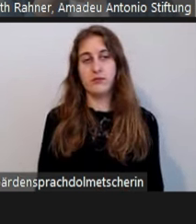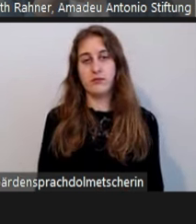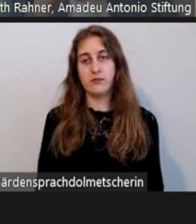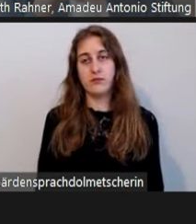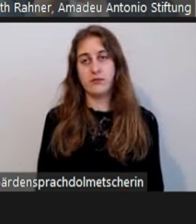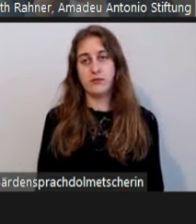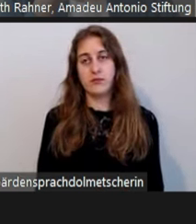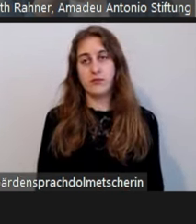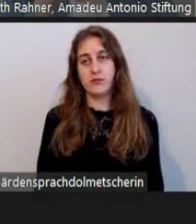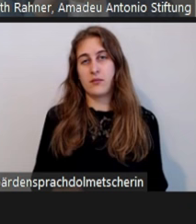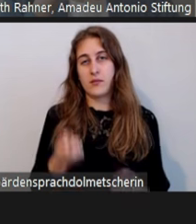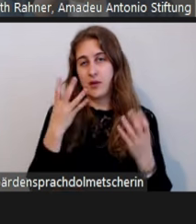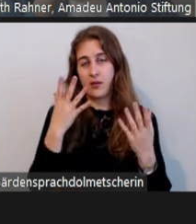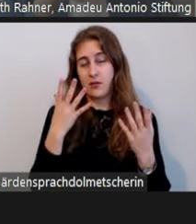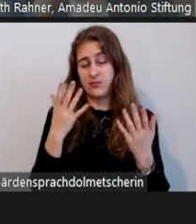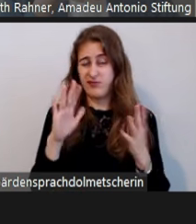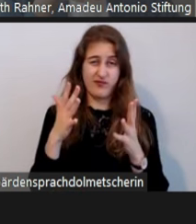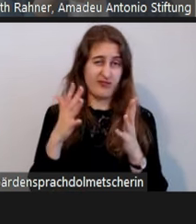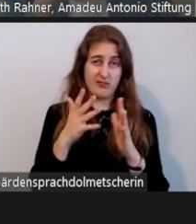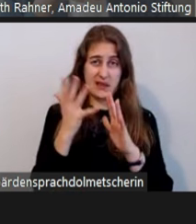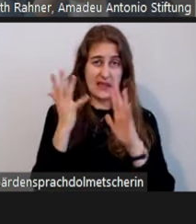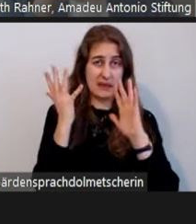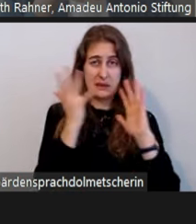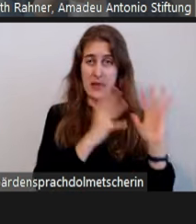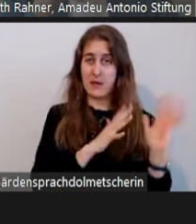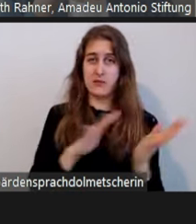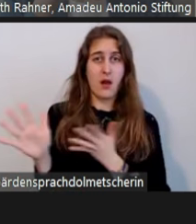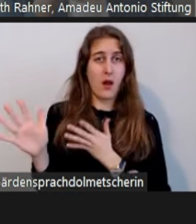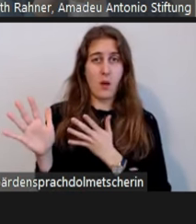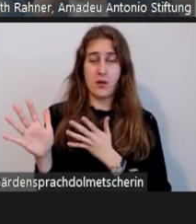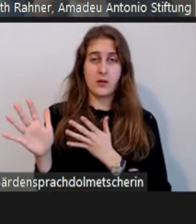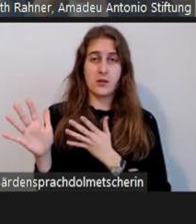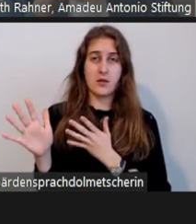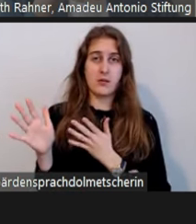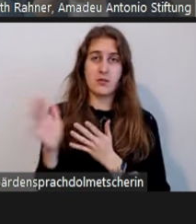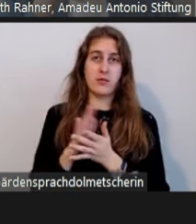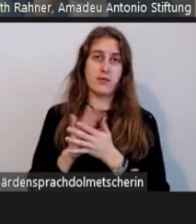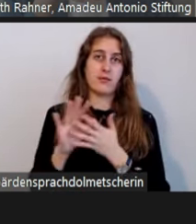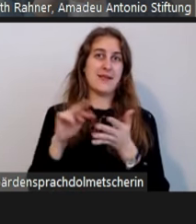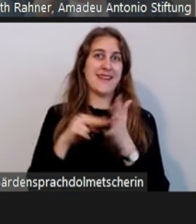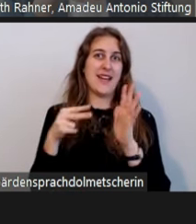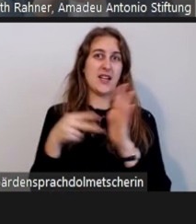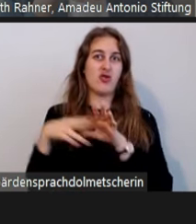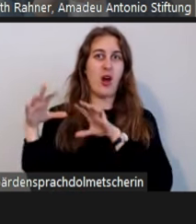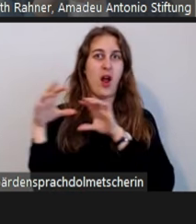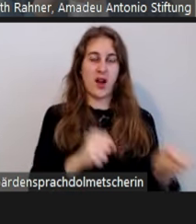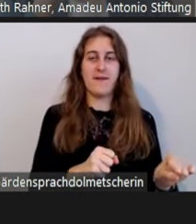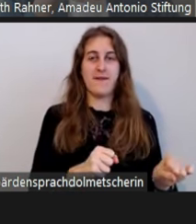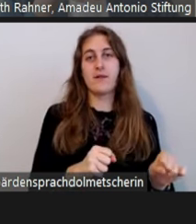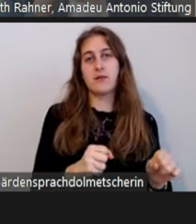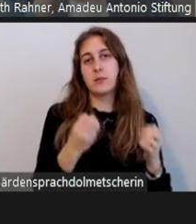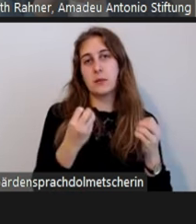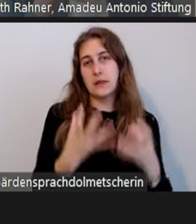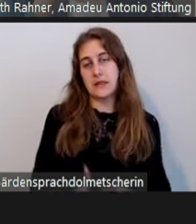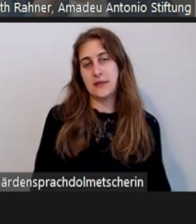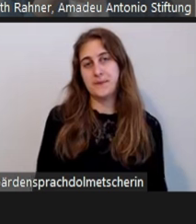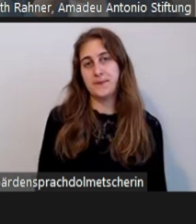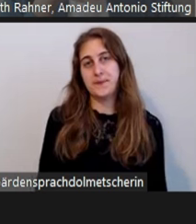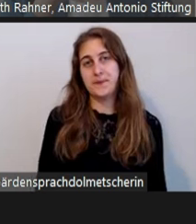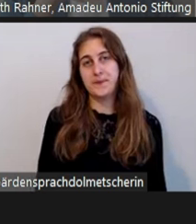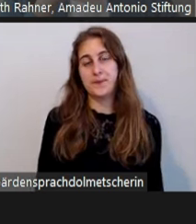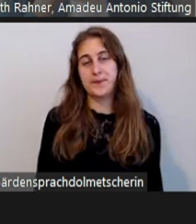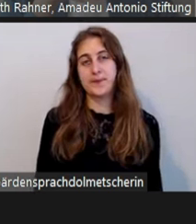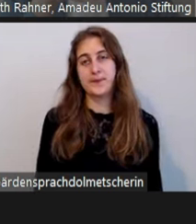Zehntausende, die über technische Angriffe sozusagen bei uns reingekommen sind. Im